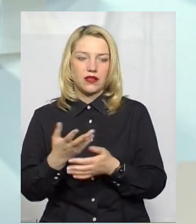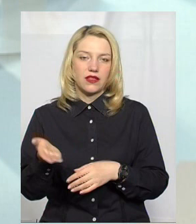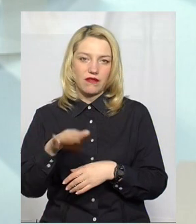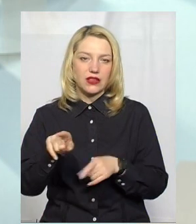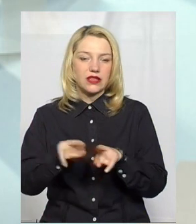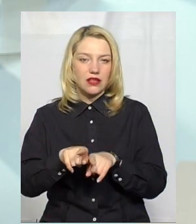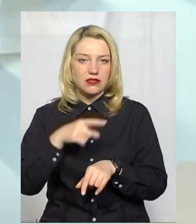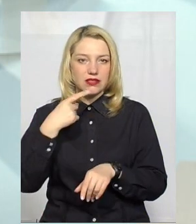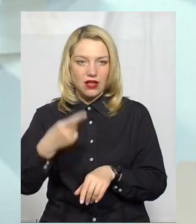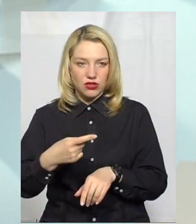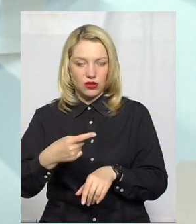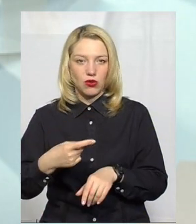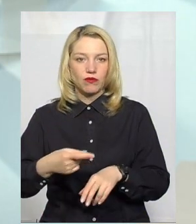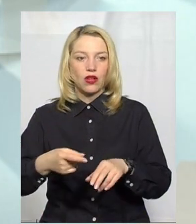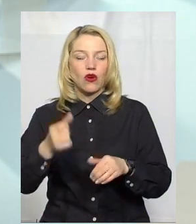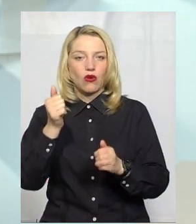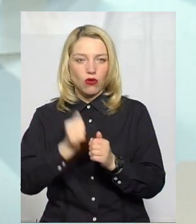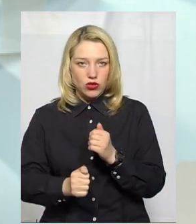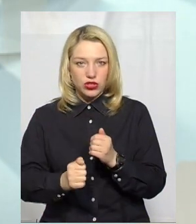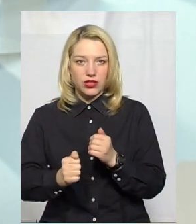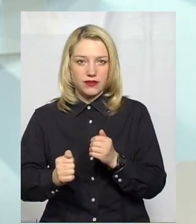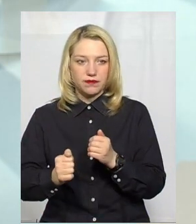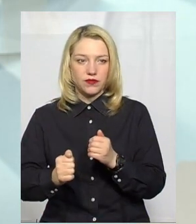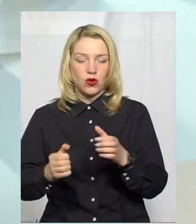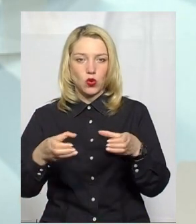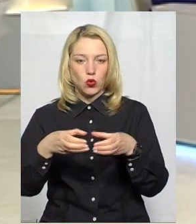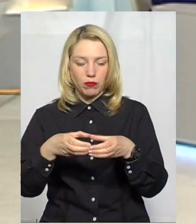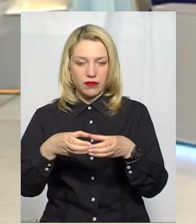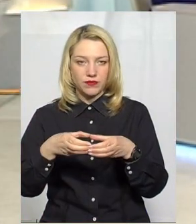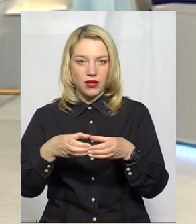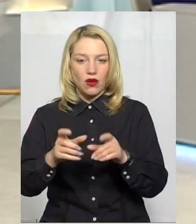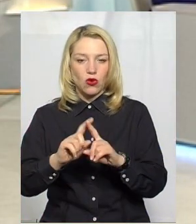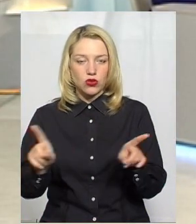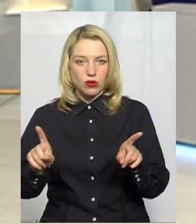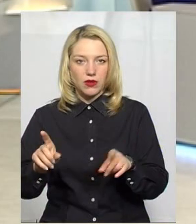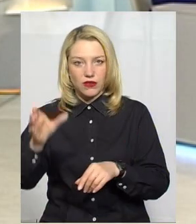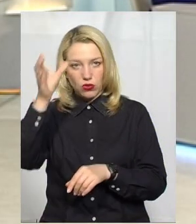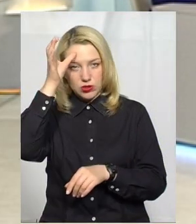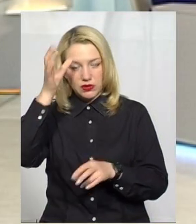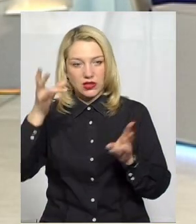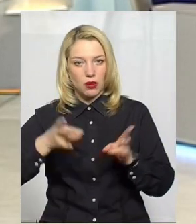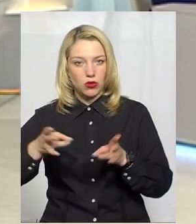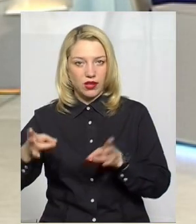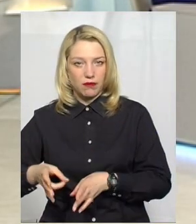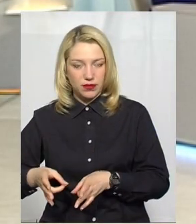скажемо так, кожна група особливих освітніх потреб